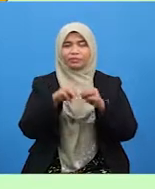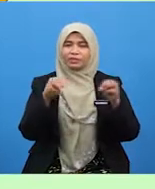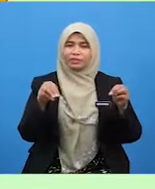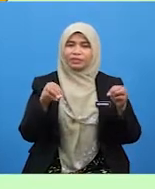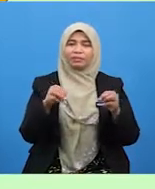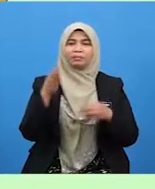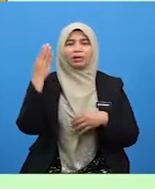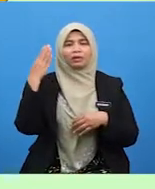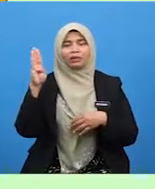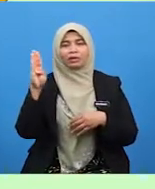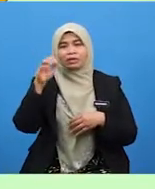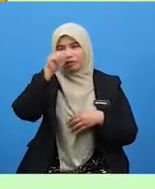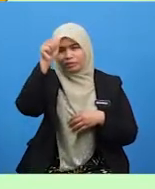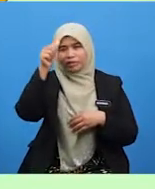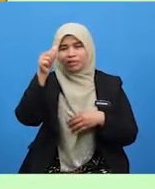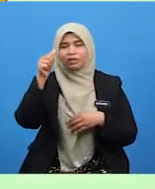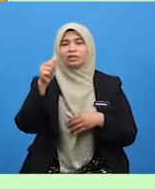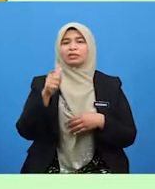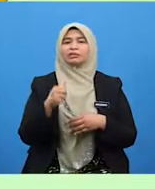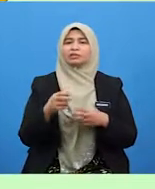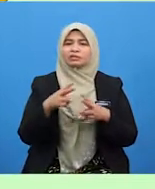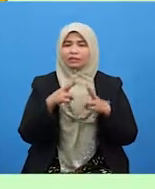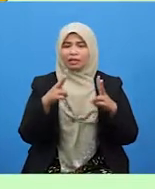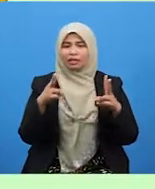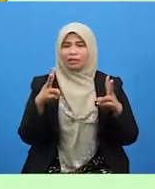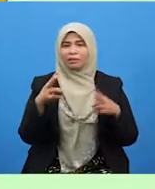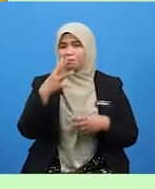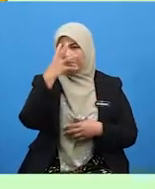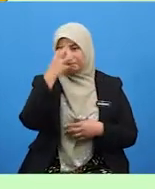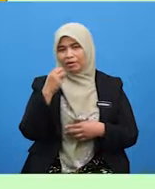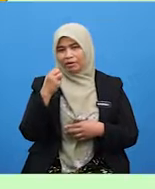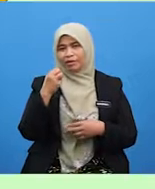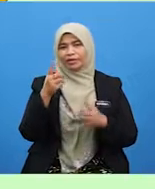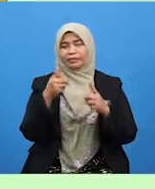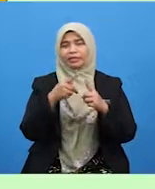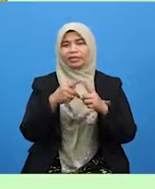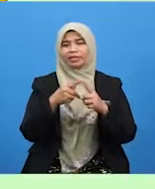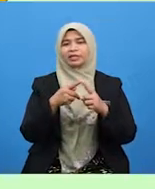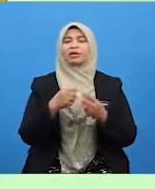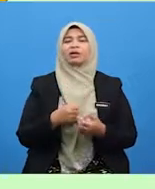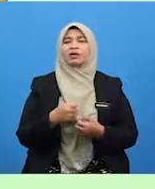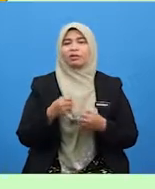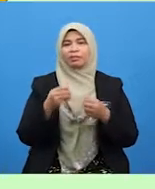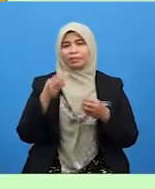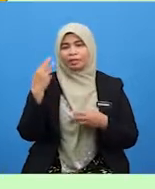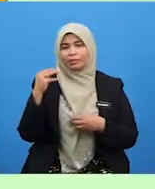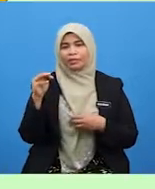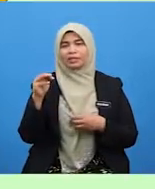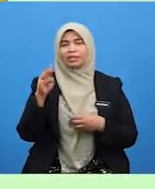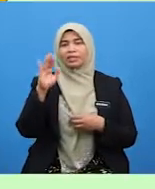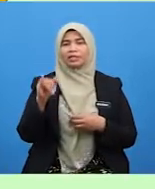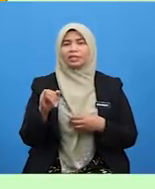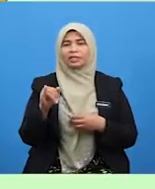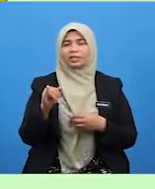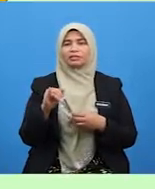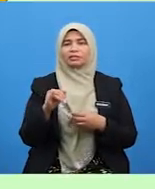bahawa Allah SWT murka kepada mana